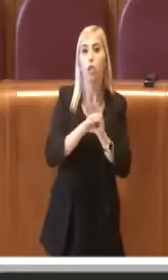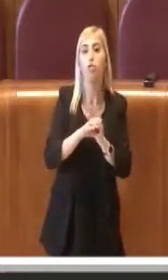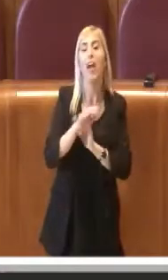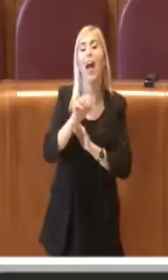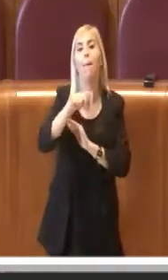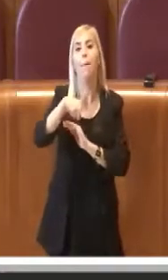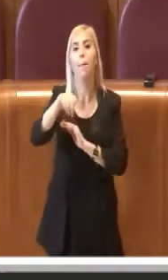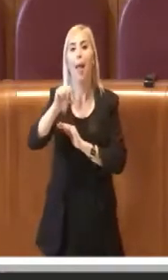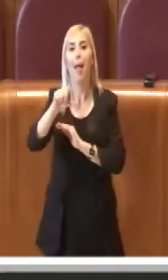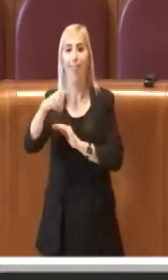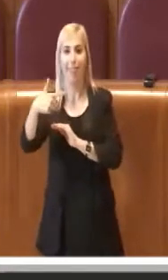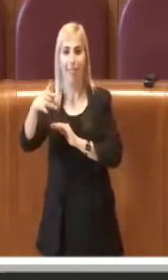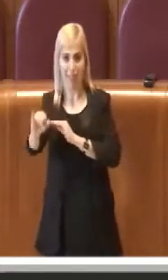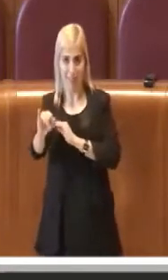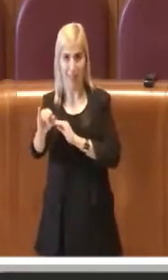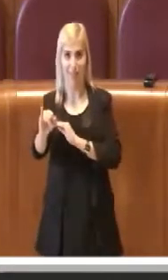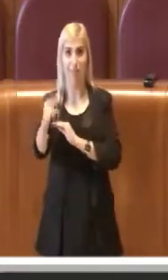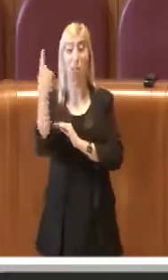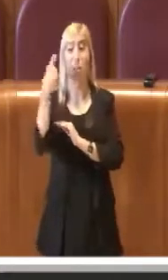appalti.